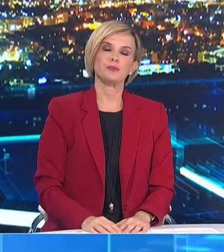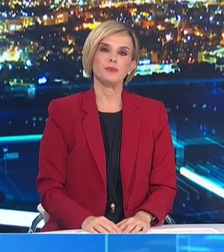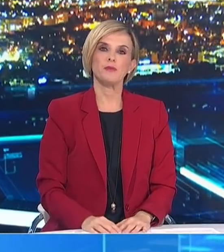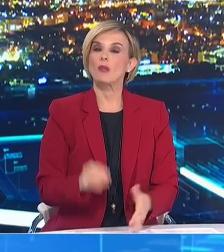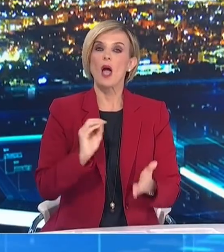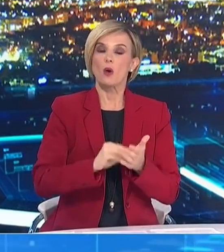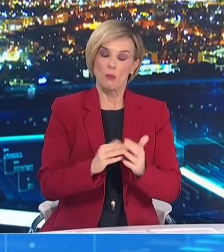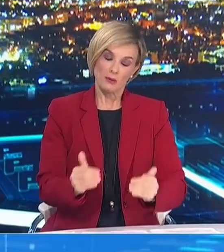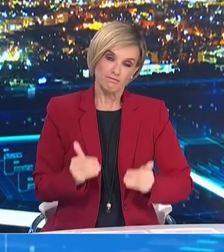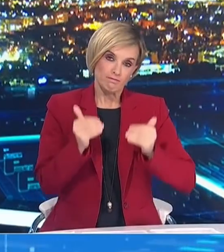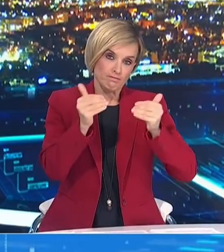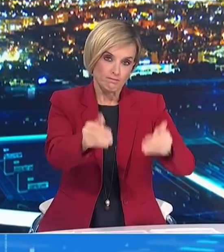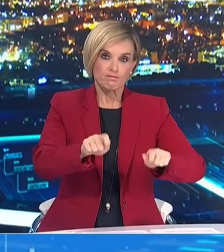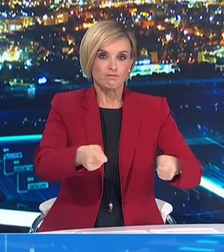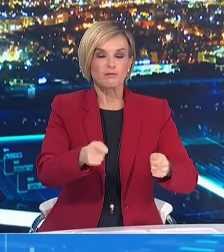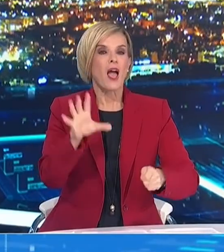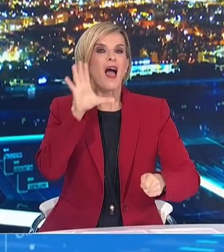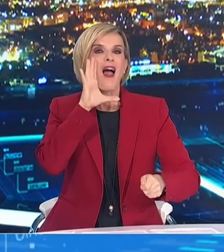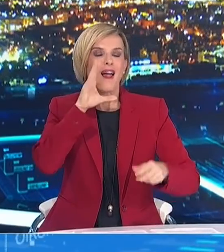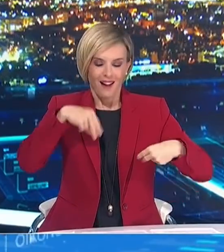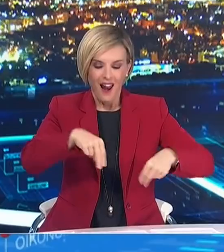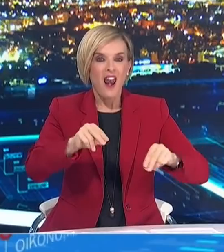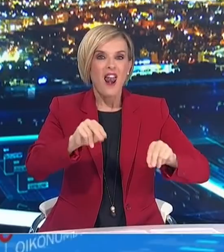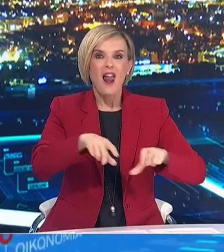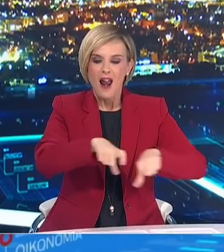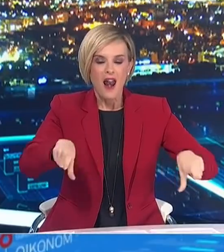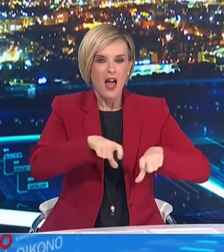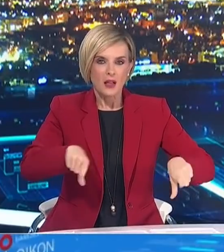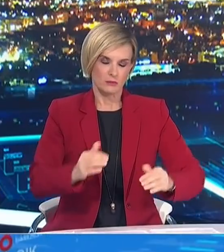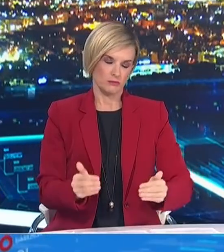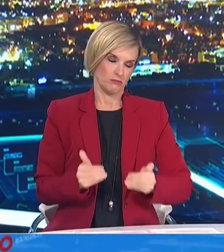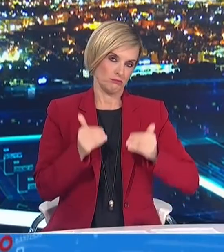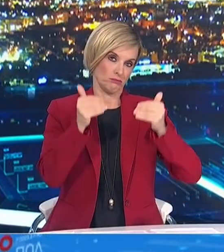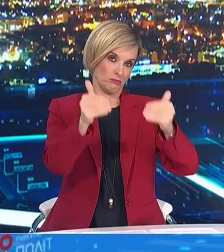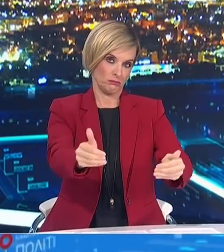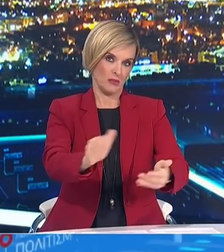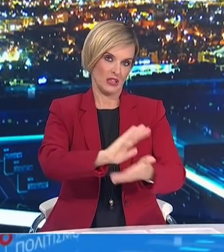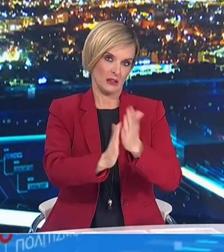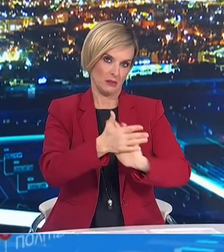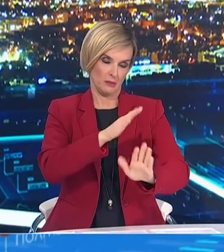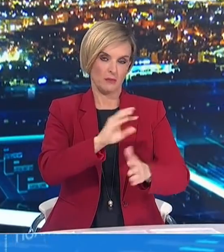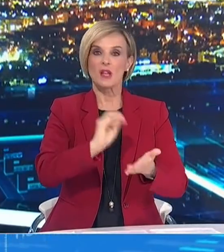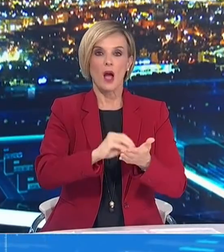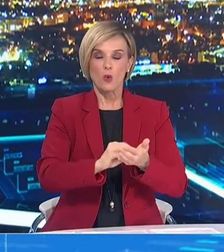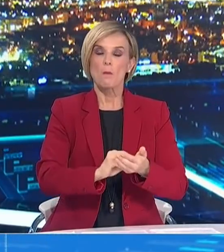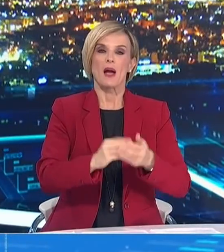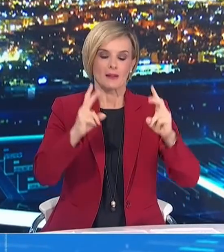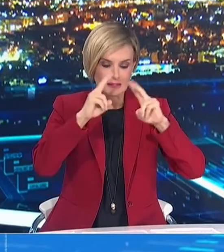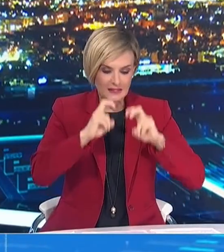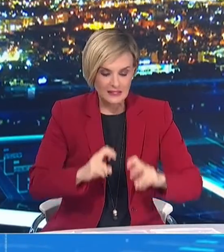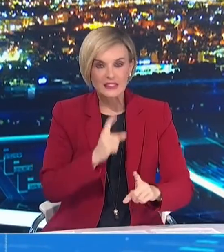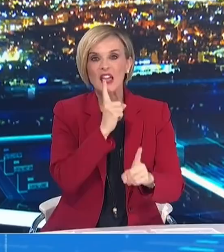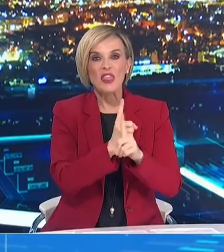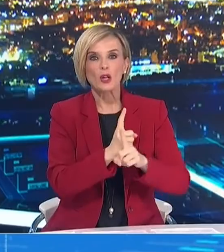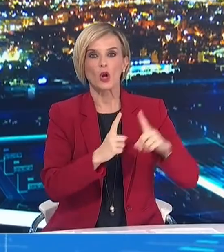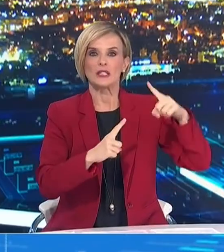αναστολή λειτουργίας όλων των λαϊκών αγορών στους Δήμους αυτούς καθώς και ο υποχρεωτικός έλεγχος με χρήση ταχαίων αντιγωνικών